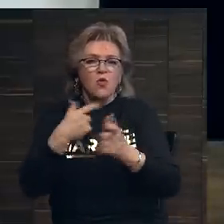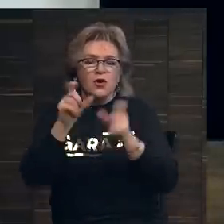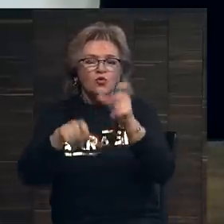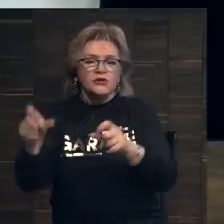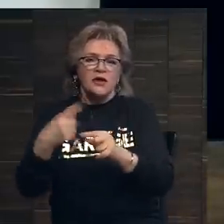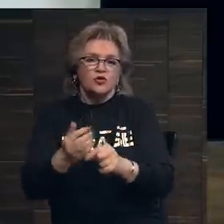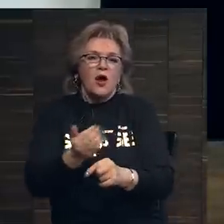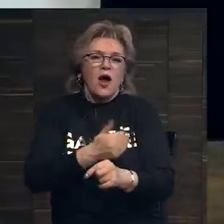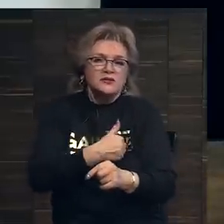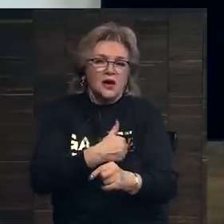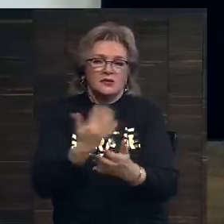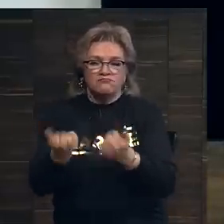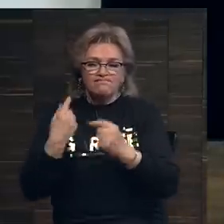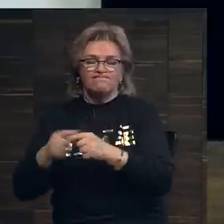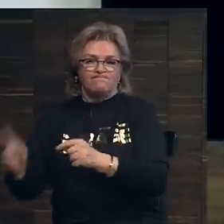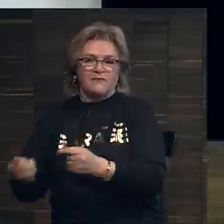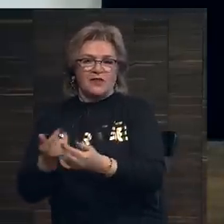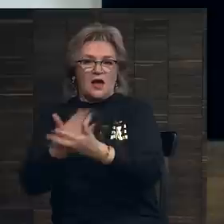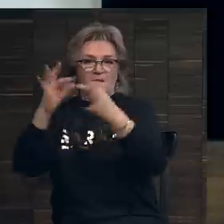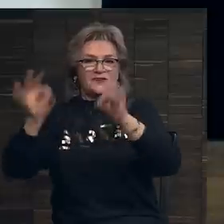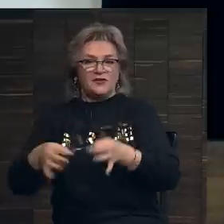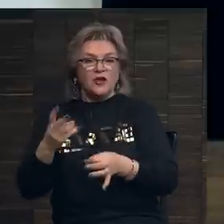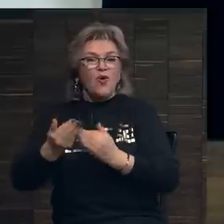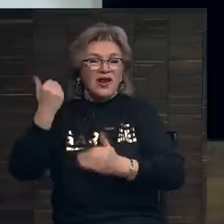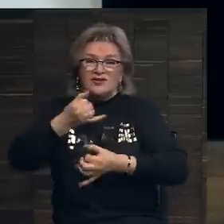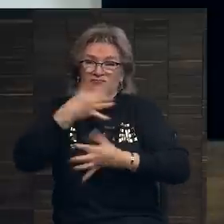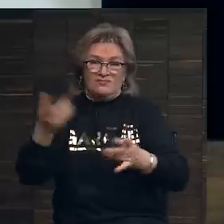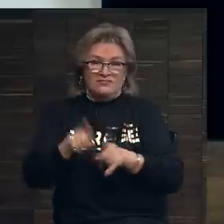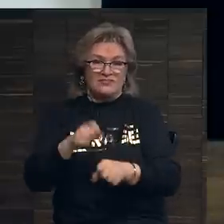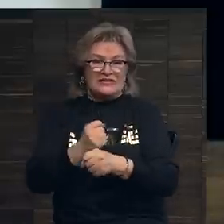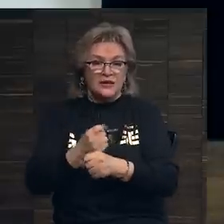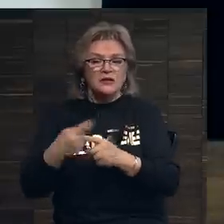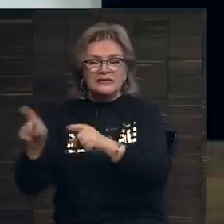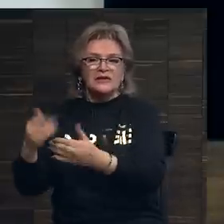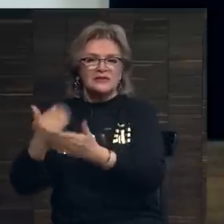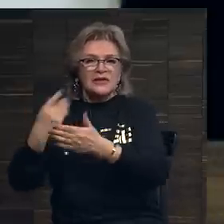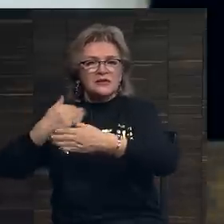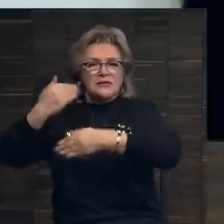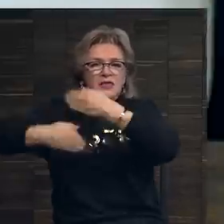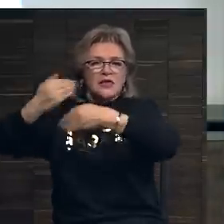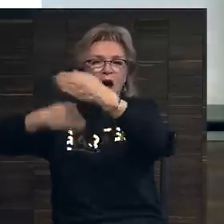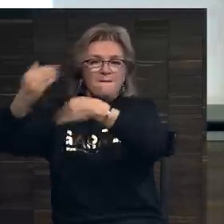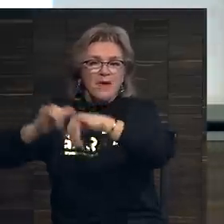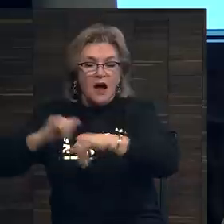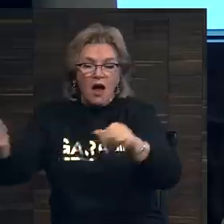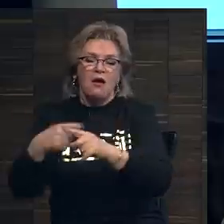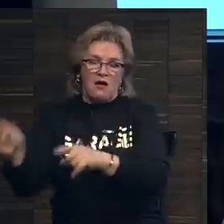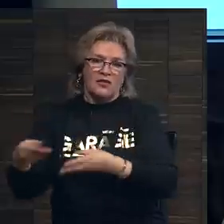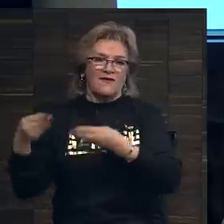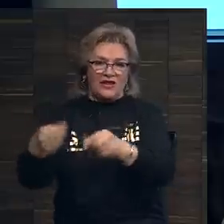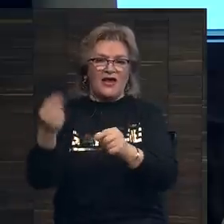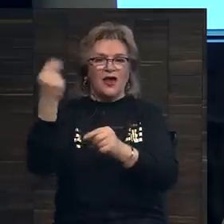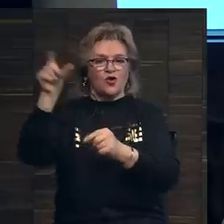людей, которые хотят заполучить это произведение, но не могли раньше этого сделать. Здесь есть целая динамика, и это, конечно, влияет и на